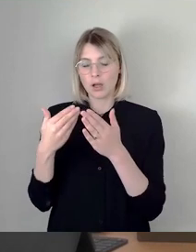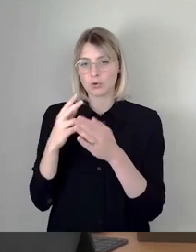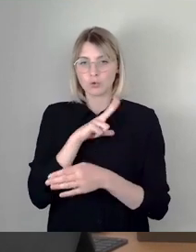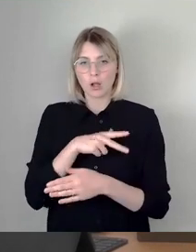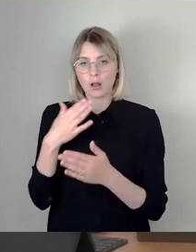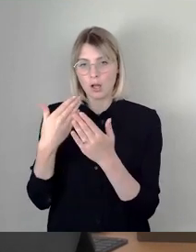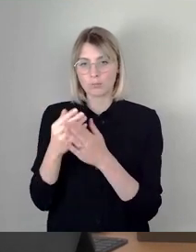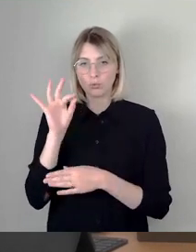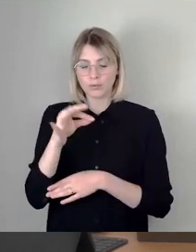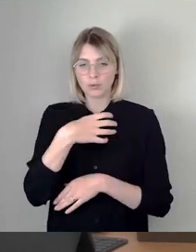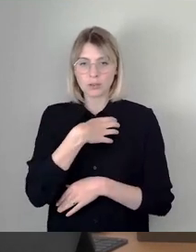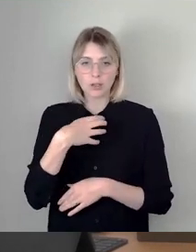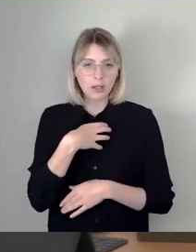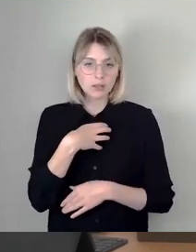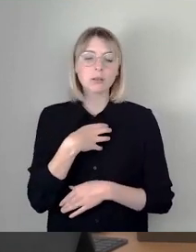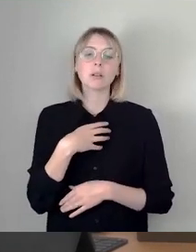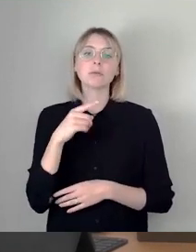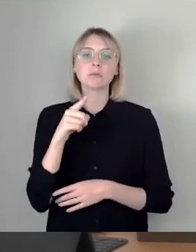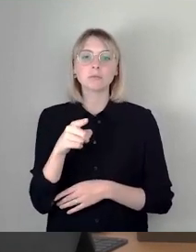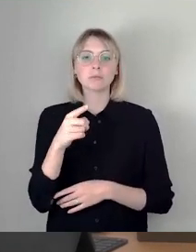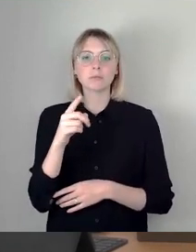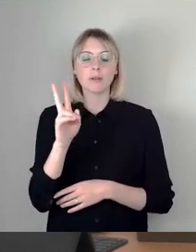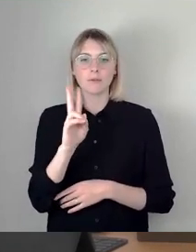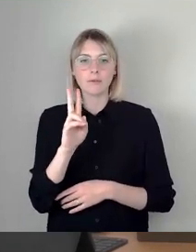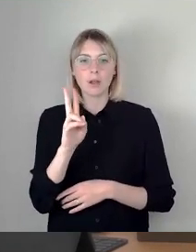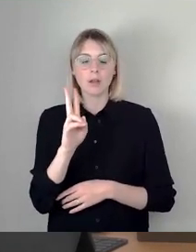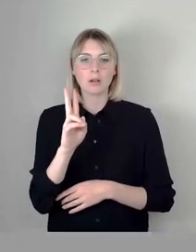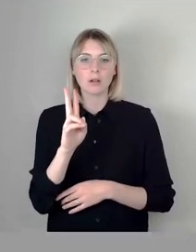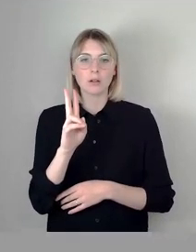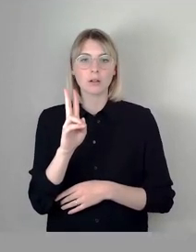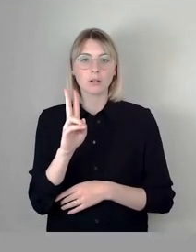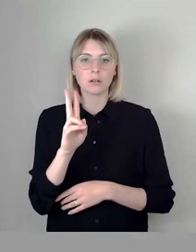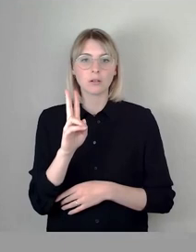Und da darf ich fragen, wer hier dem federführenden Ausschussbericht folgen möchte.